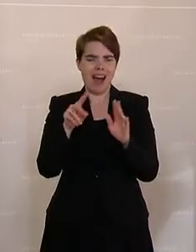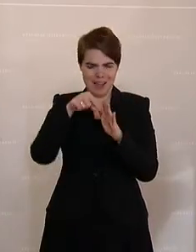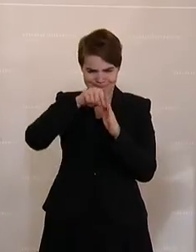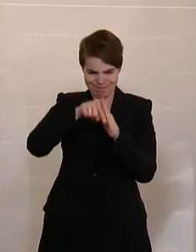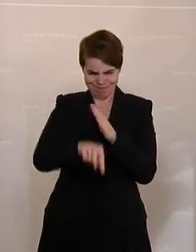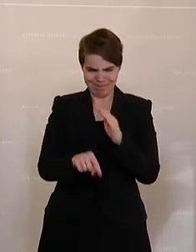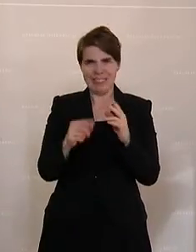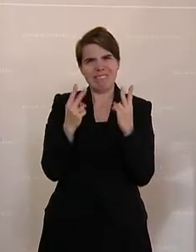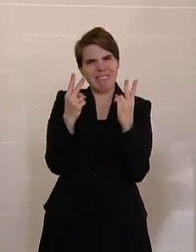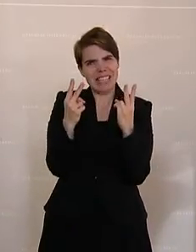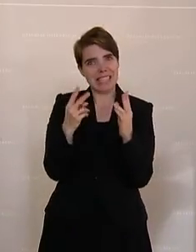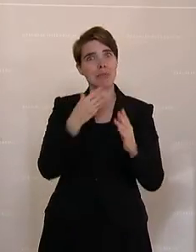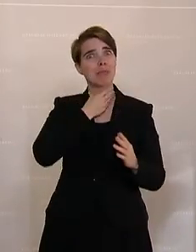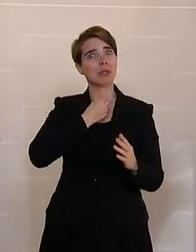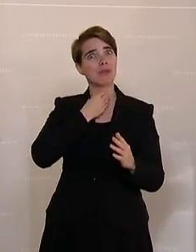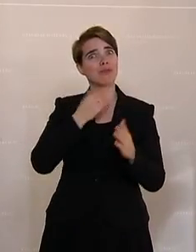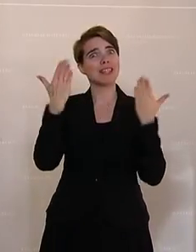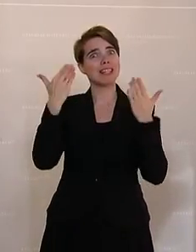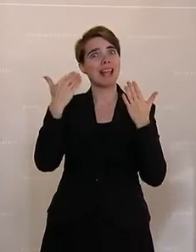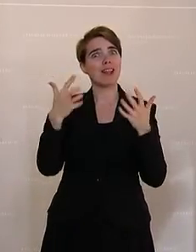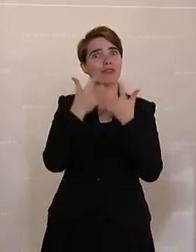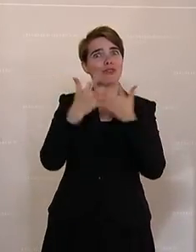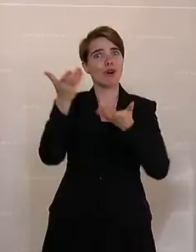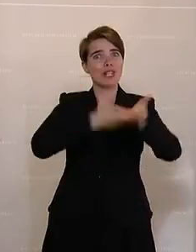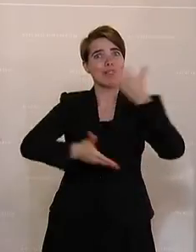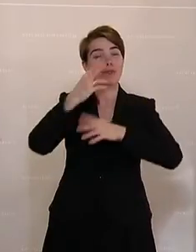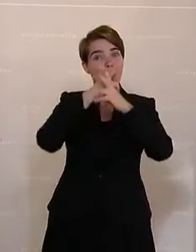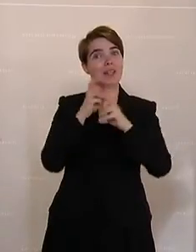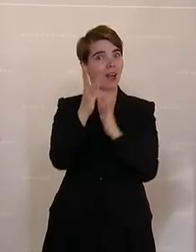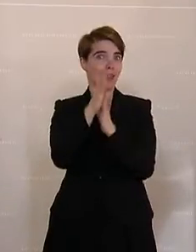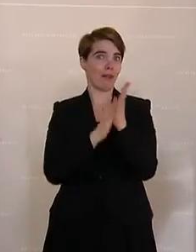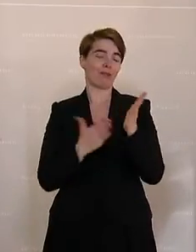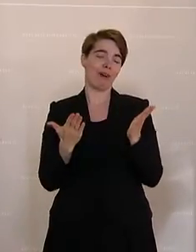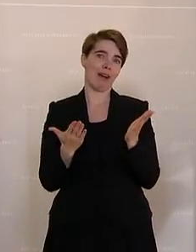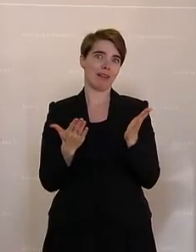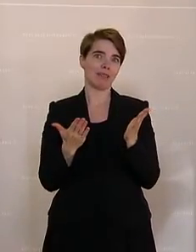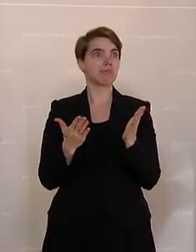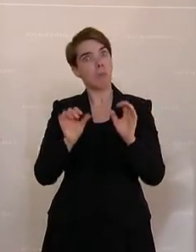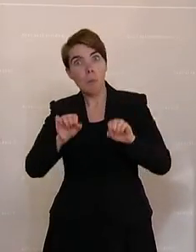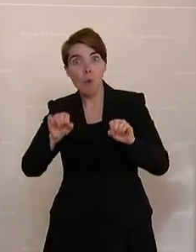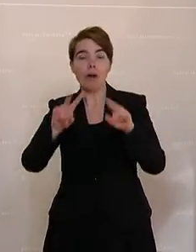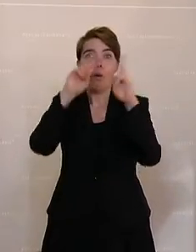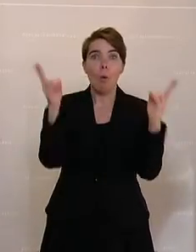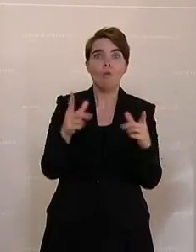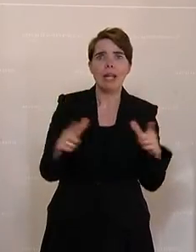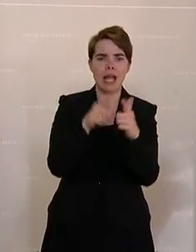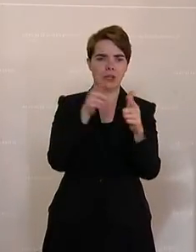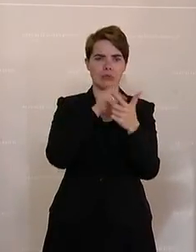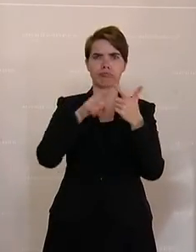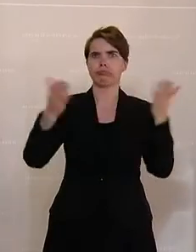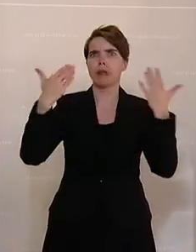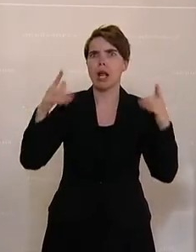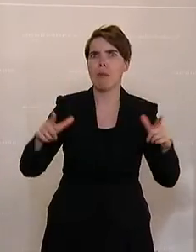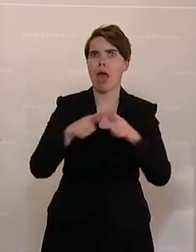Land- und Forstwirtschaft in Österreich damit auch bedienen kann. Es ist möglich, dass die Umweltleistungen, die Klimaleistungen, die